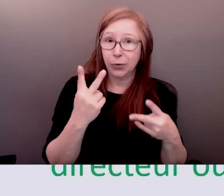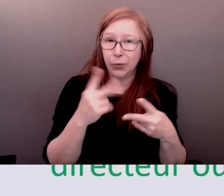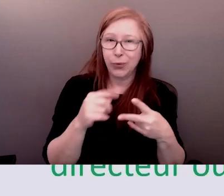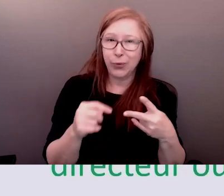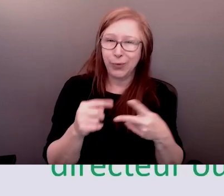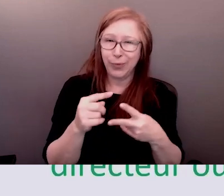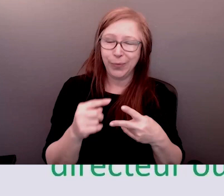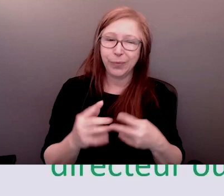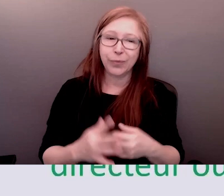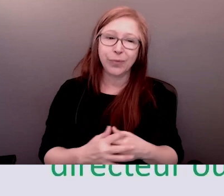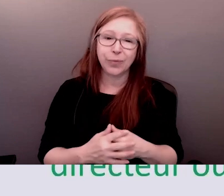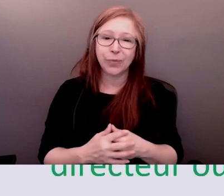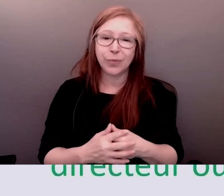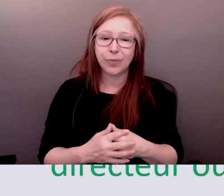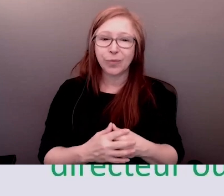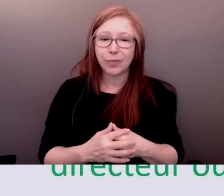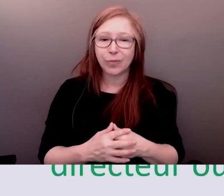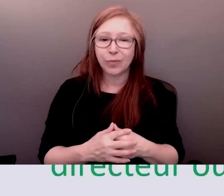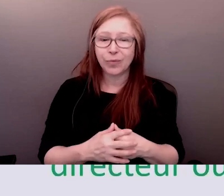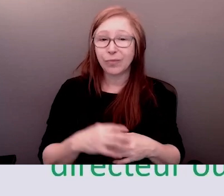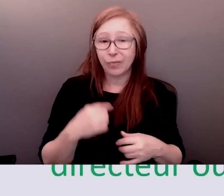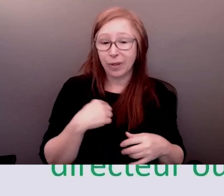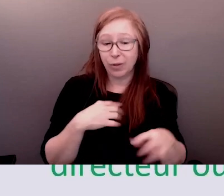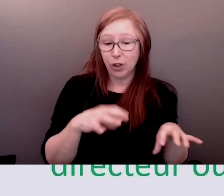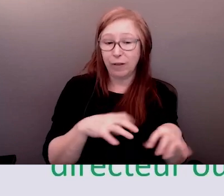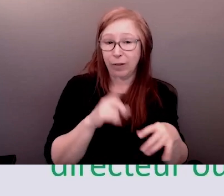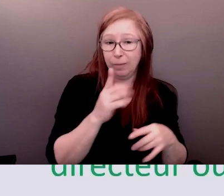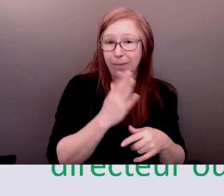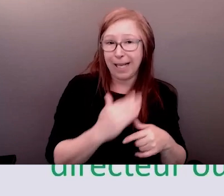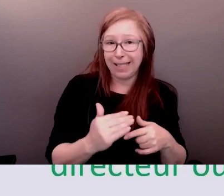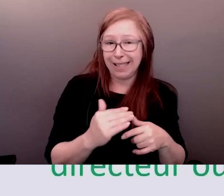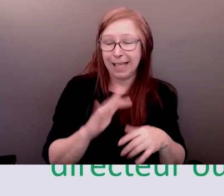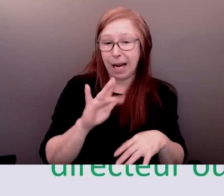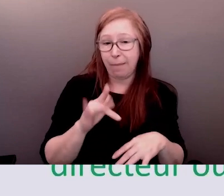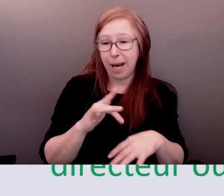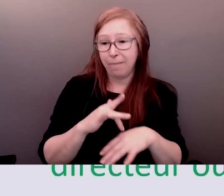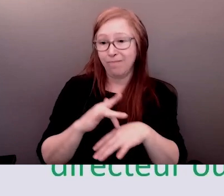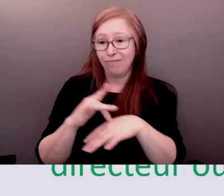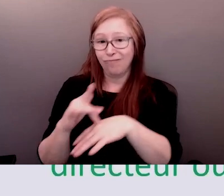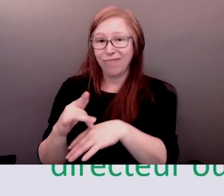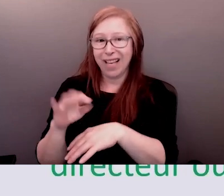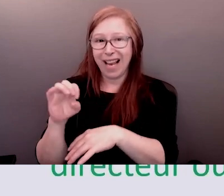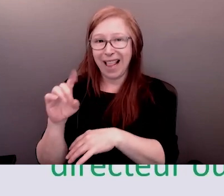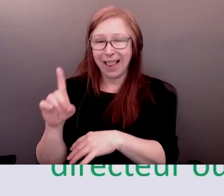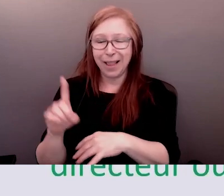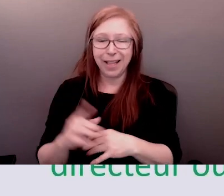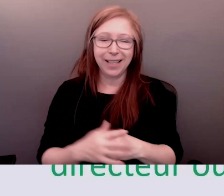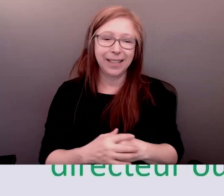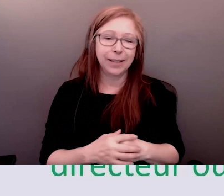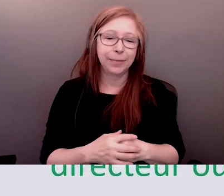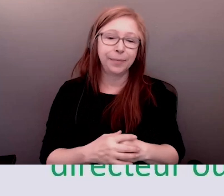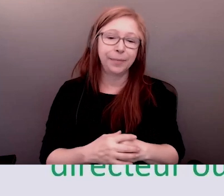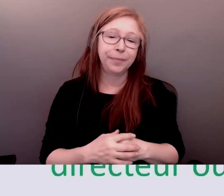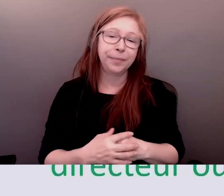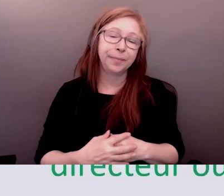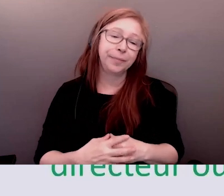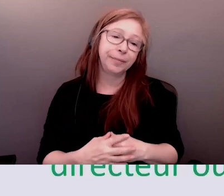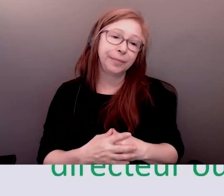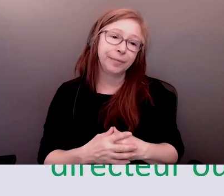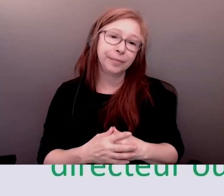longtemps dans des organisations parce qu'il est tellement difficile de travailler dans cet espace là tandis que